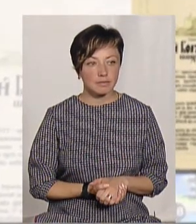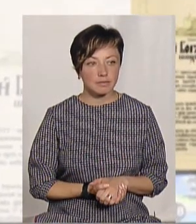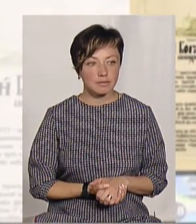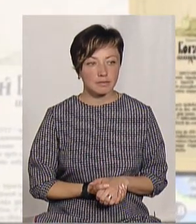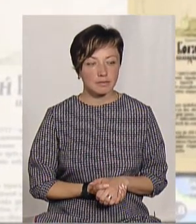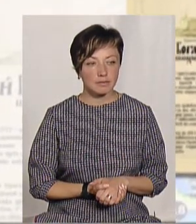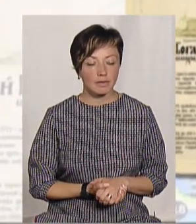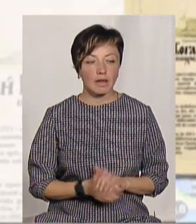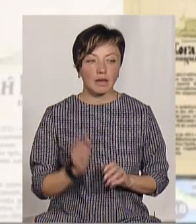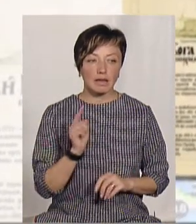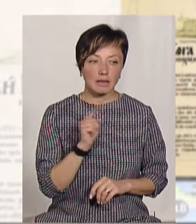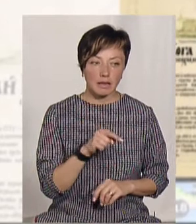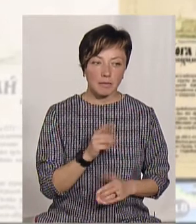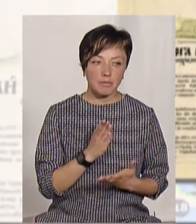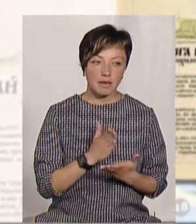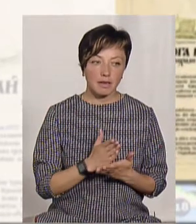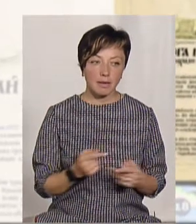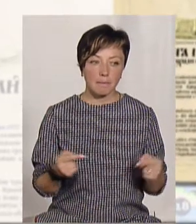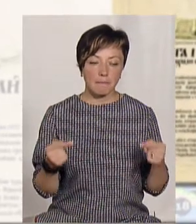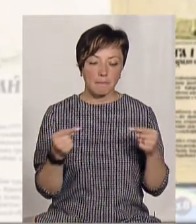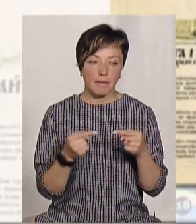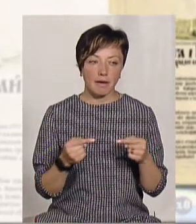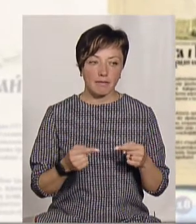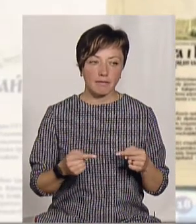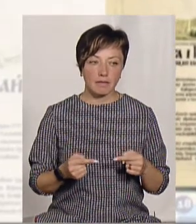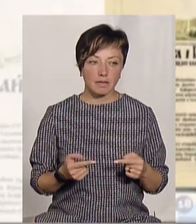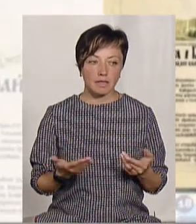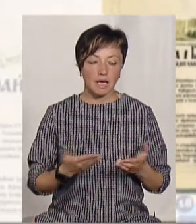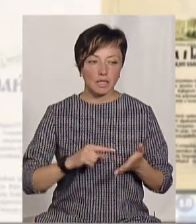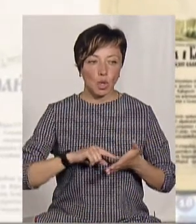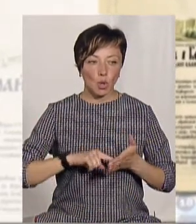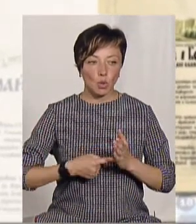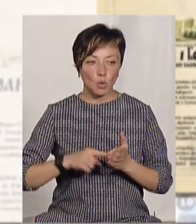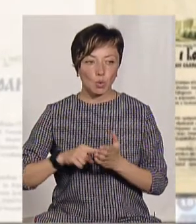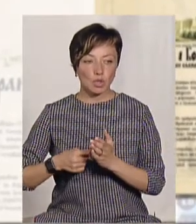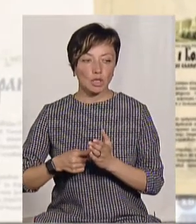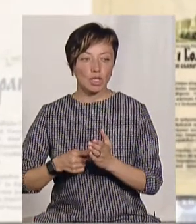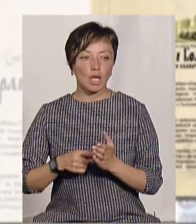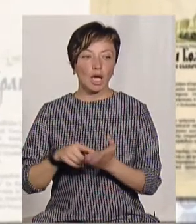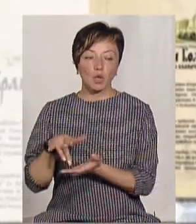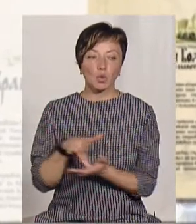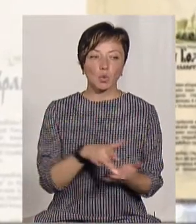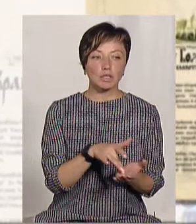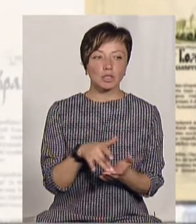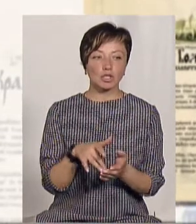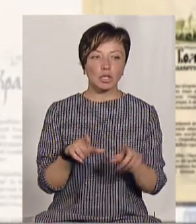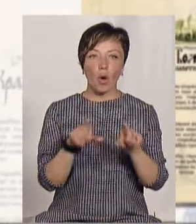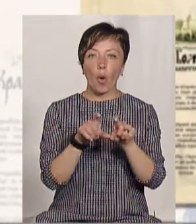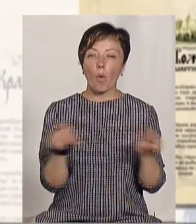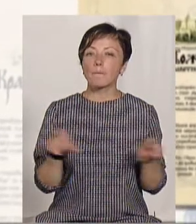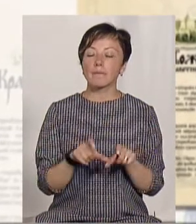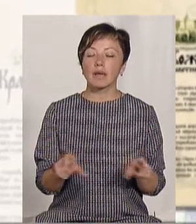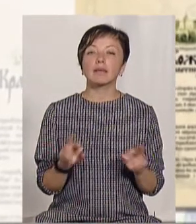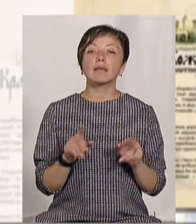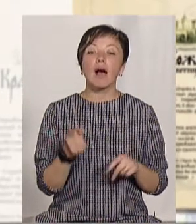Там є теж певні якісь точки, туристичні об'єкти. Як